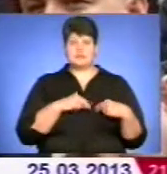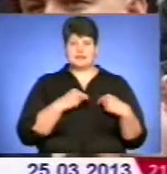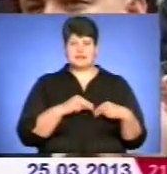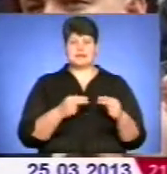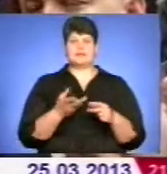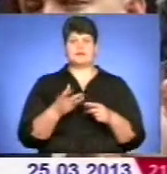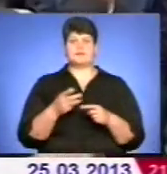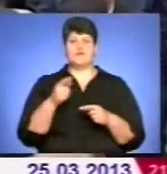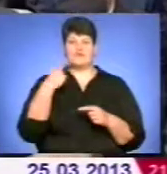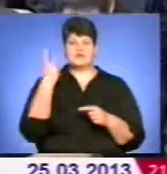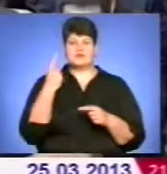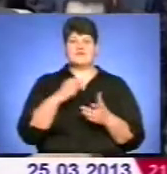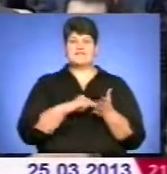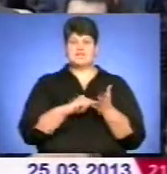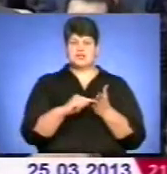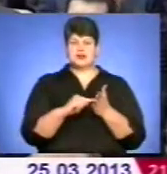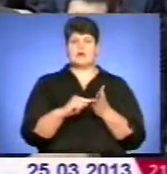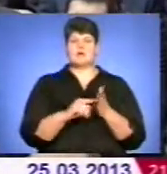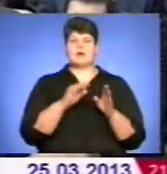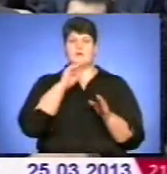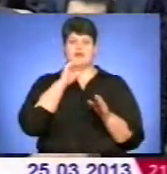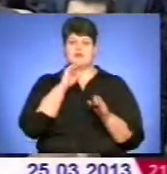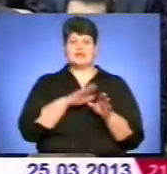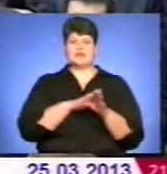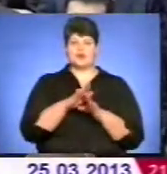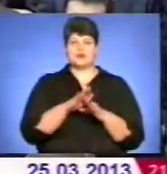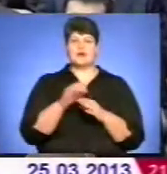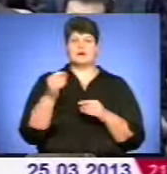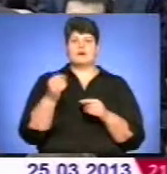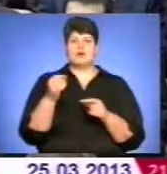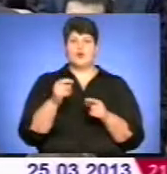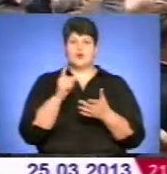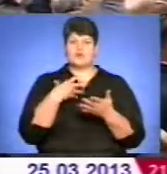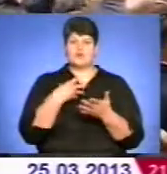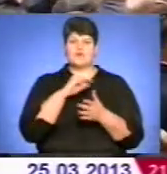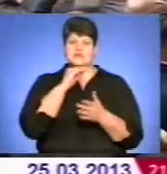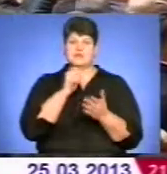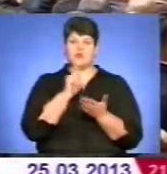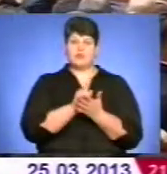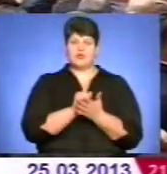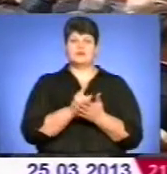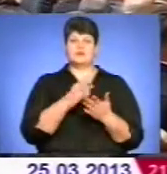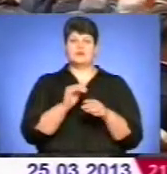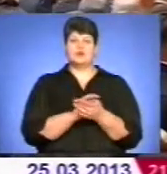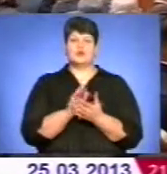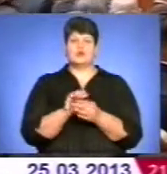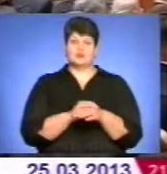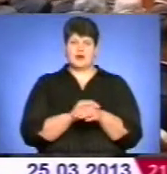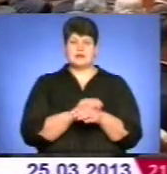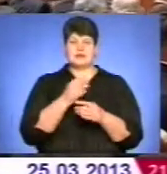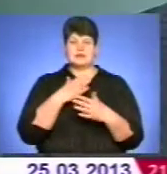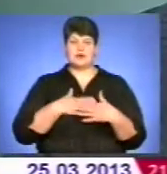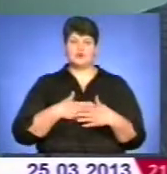безпеки України в області відзначають за професійне виконання службових обов'язків. Бажають здобутків у роботі, сімейної злагоди і достатку.